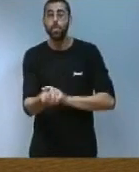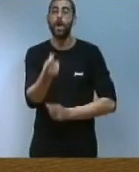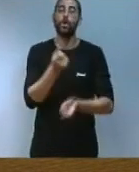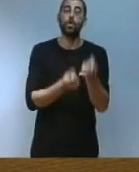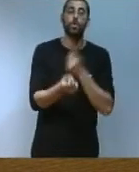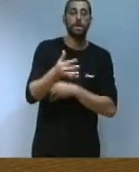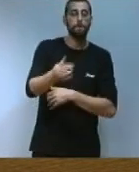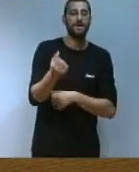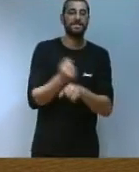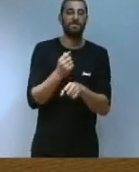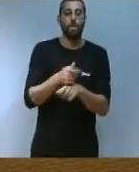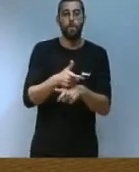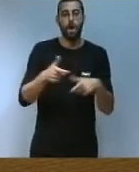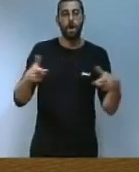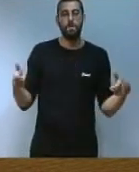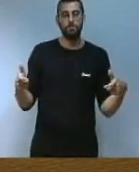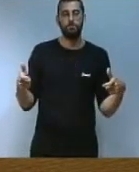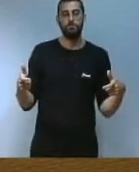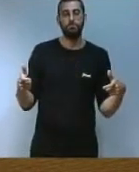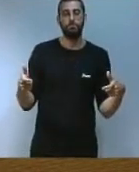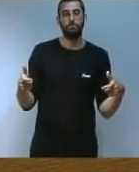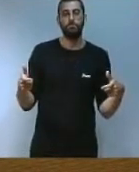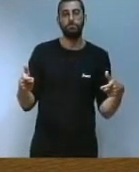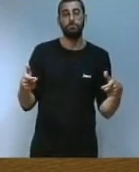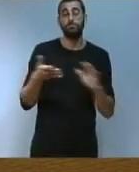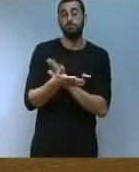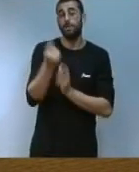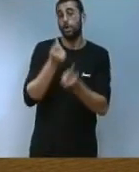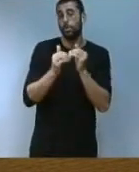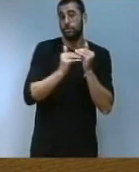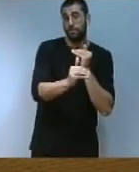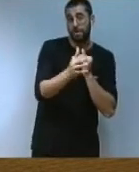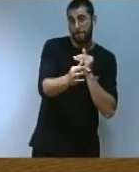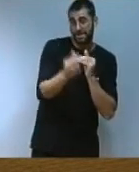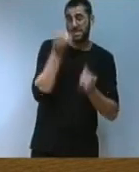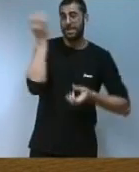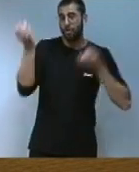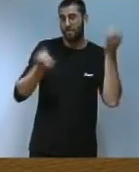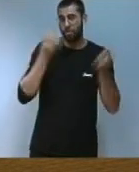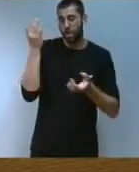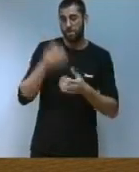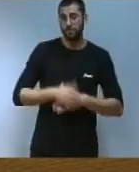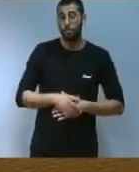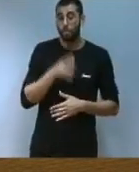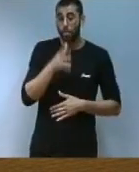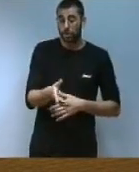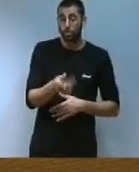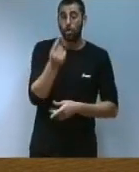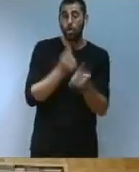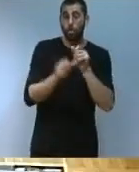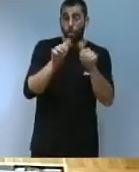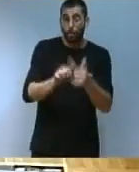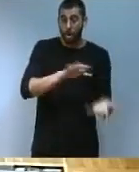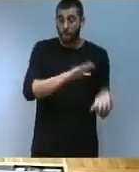fent que l'economia siga més sostenible i innovadora Per això la transformació del model econòmic requereix